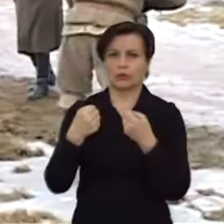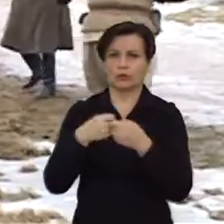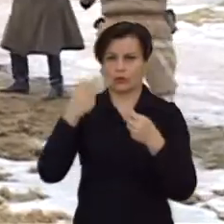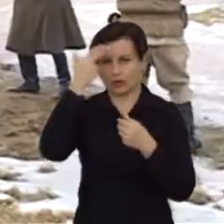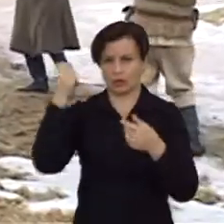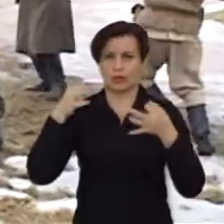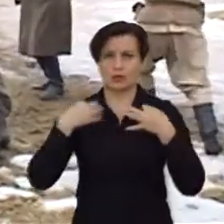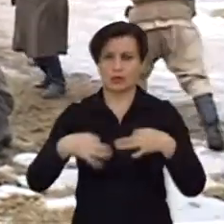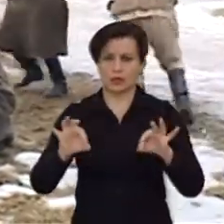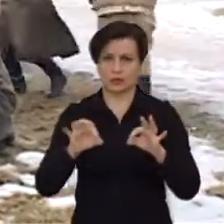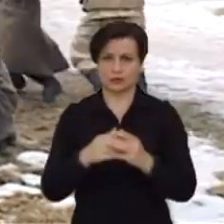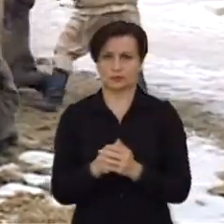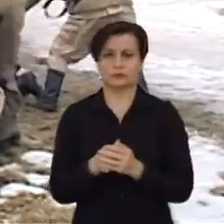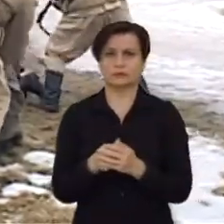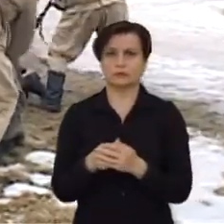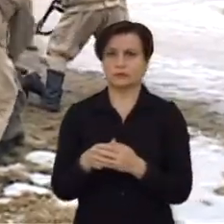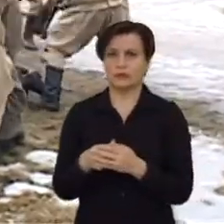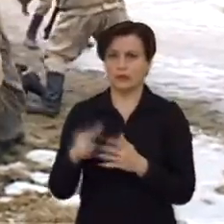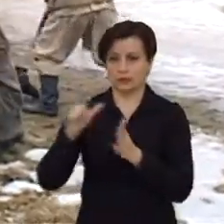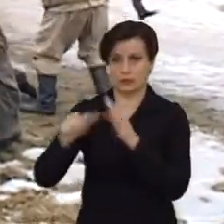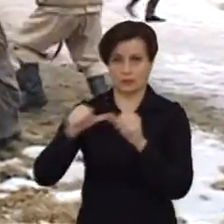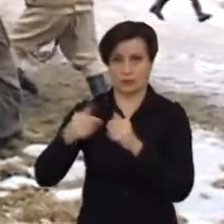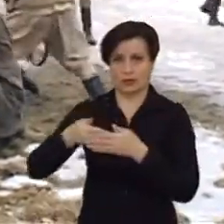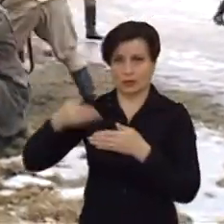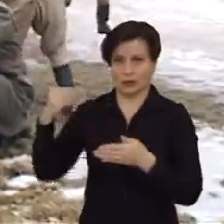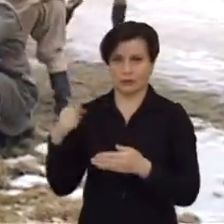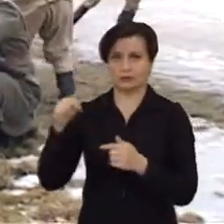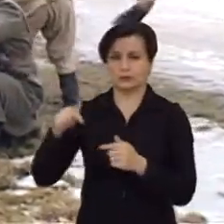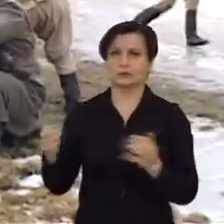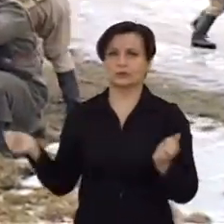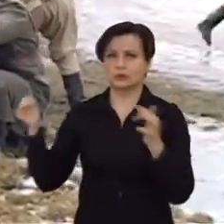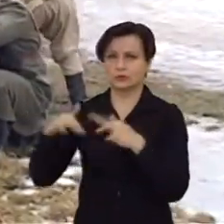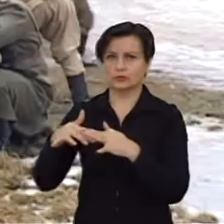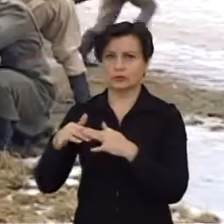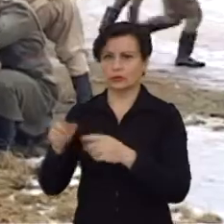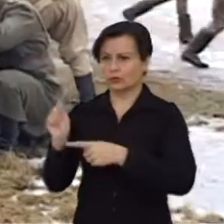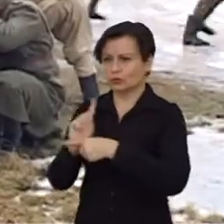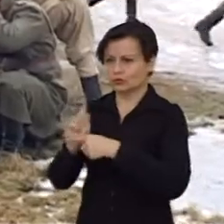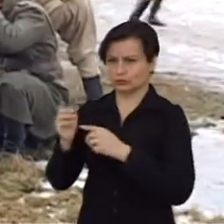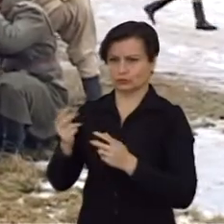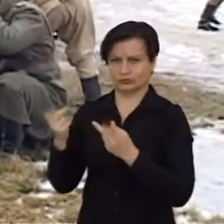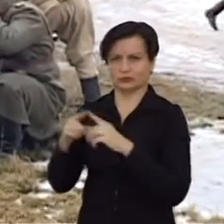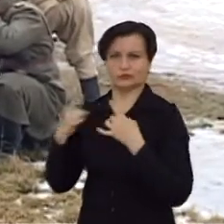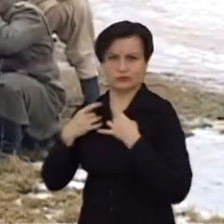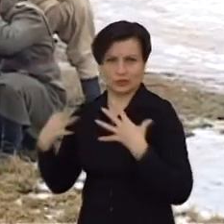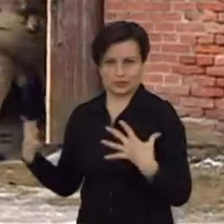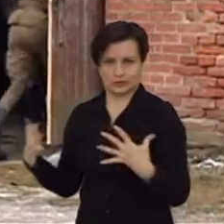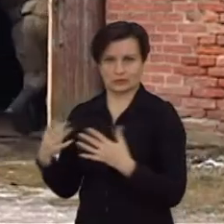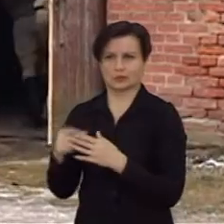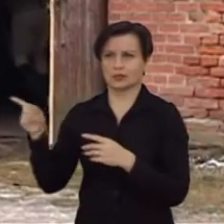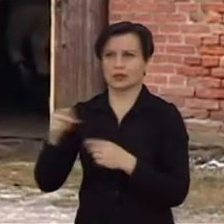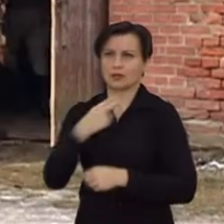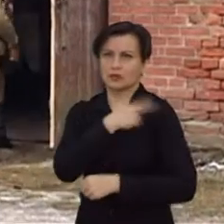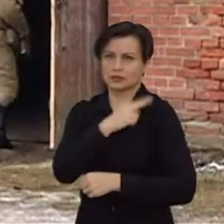Lietuvos laisvę. Prie 70 metų čia susirinko kūčių išvesti grupelę partizanų ir jų remiejų. Jos išdavė,